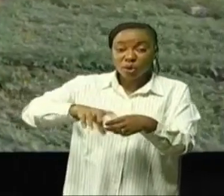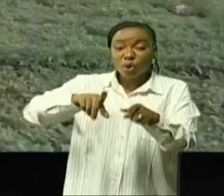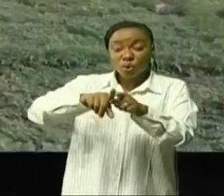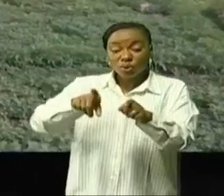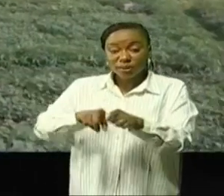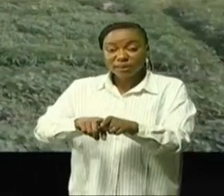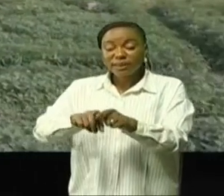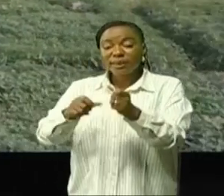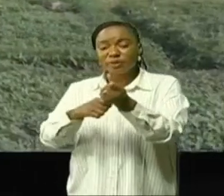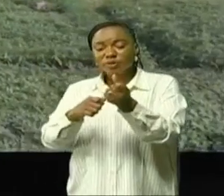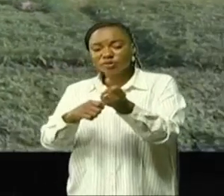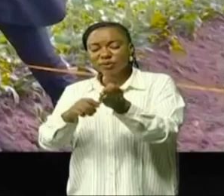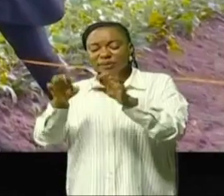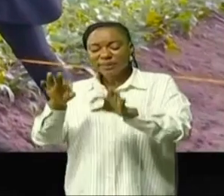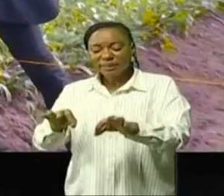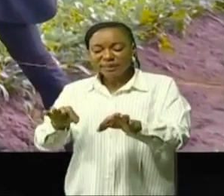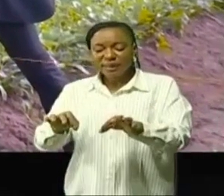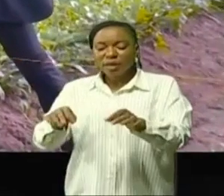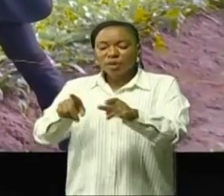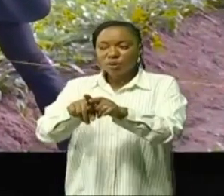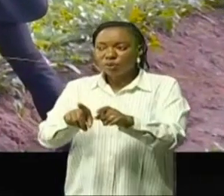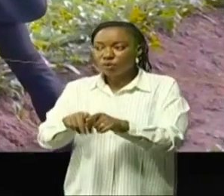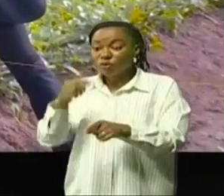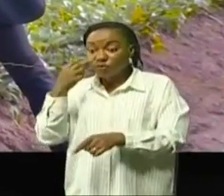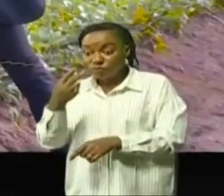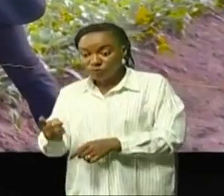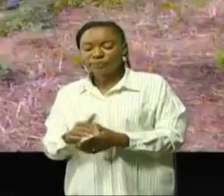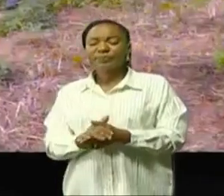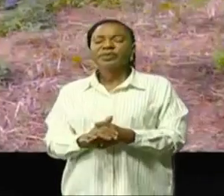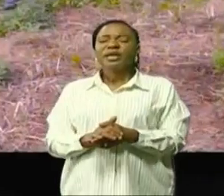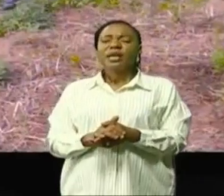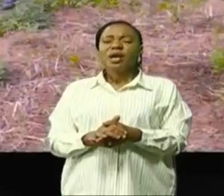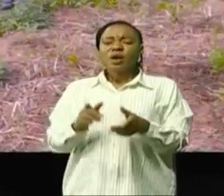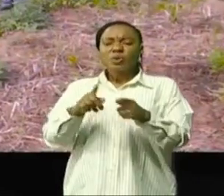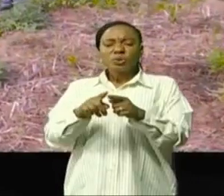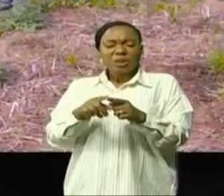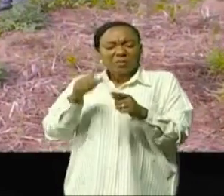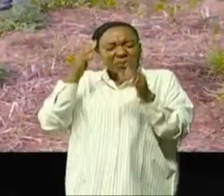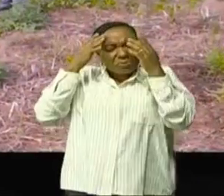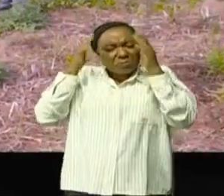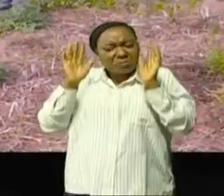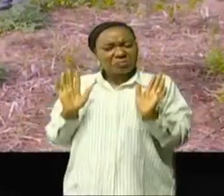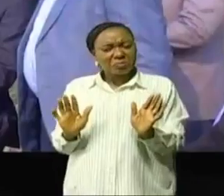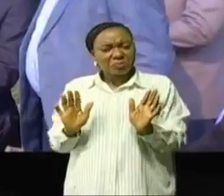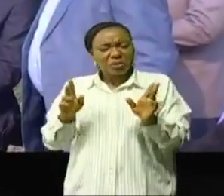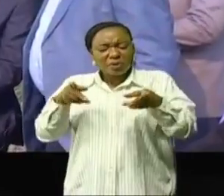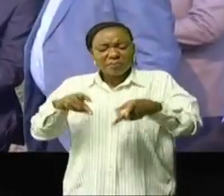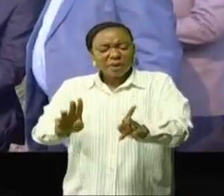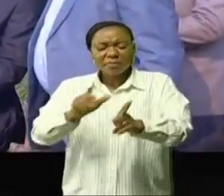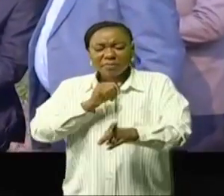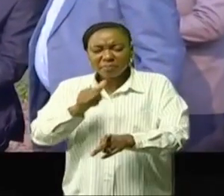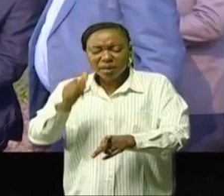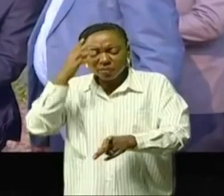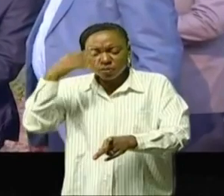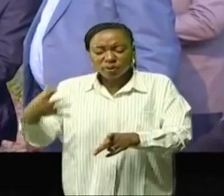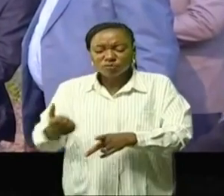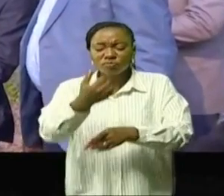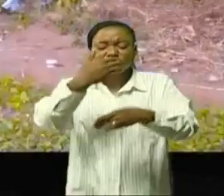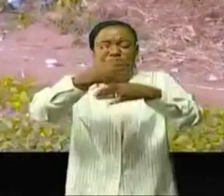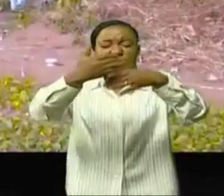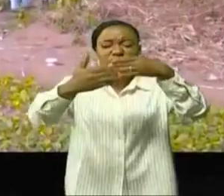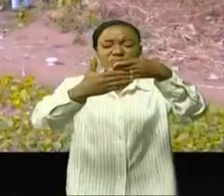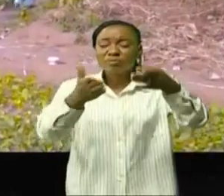cadastre responsable de ces circonscriptions a dit n'avoir pas accordé une quelconque autorisation de lotissement de cet